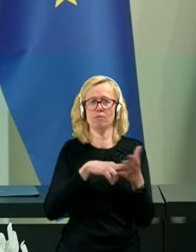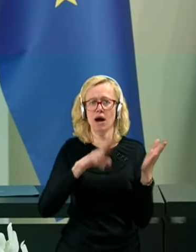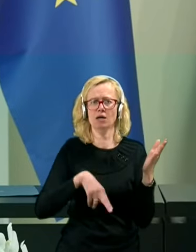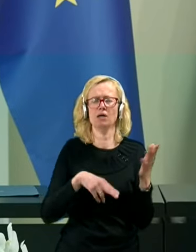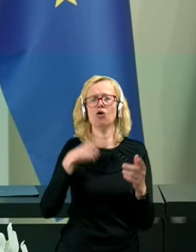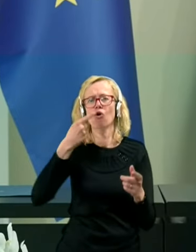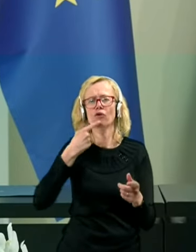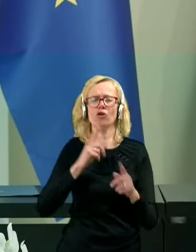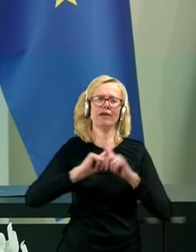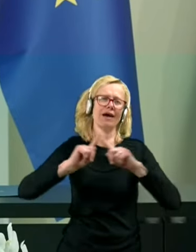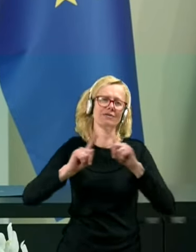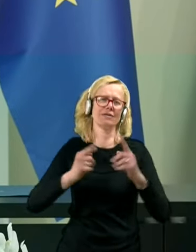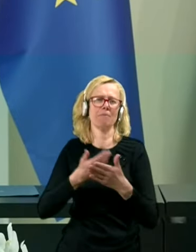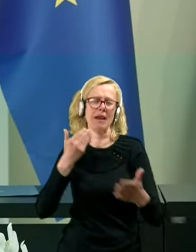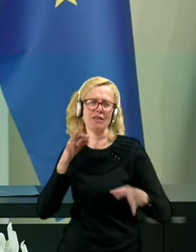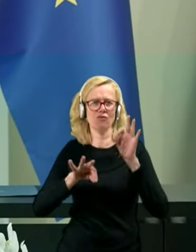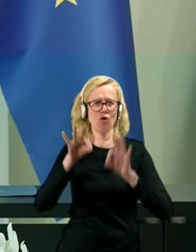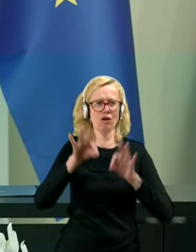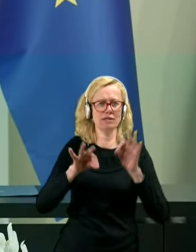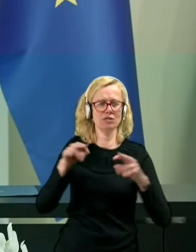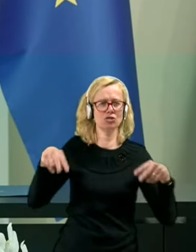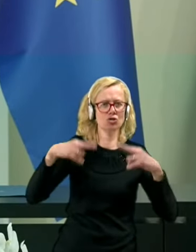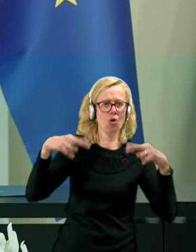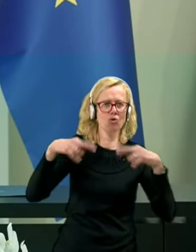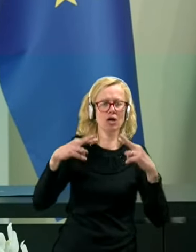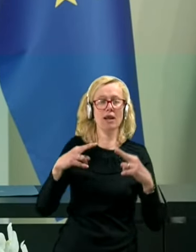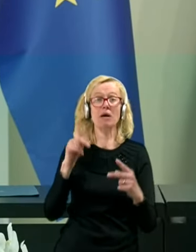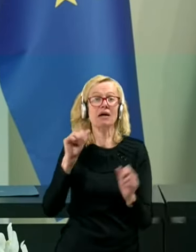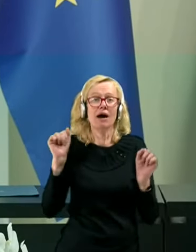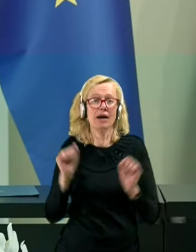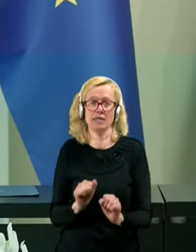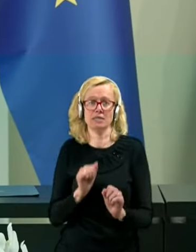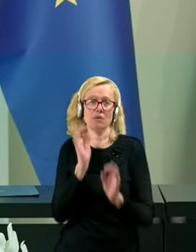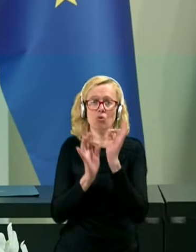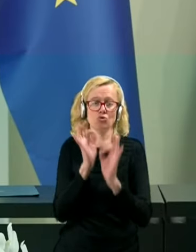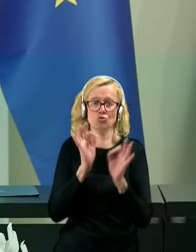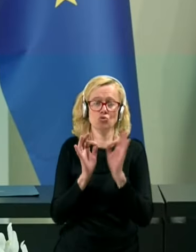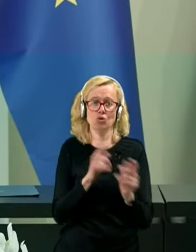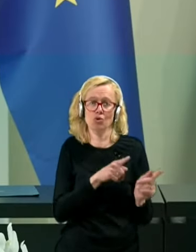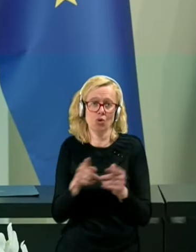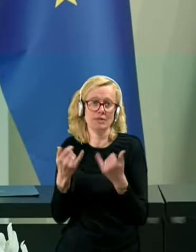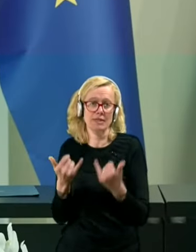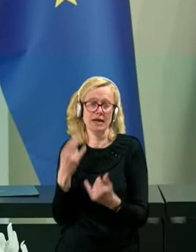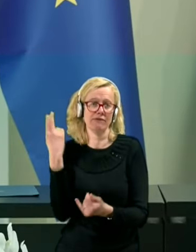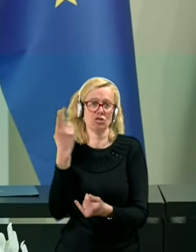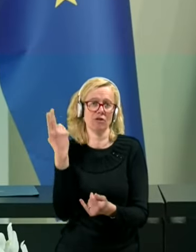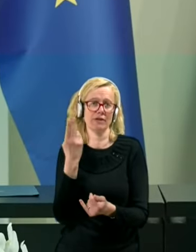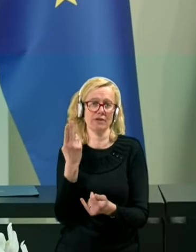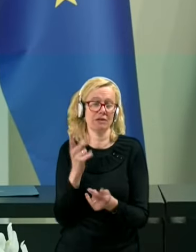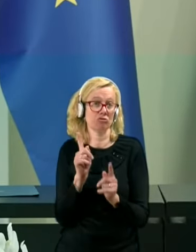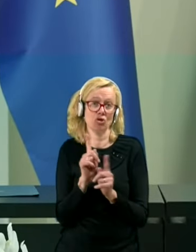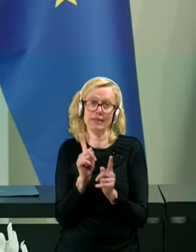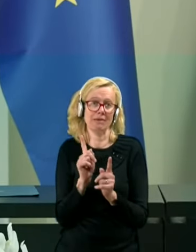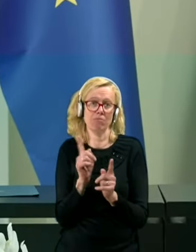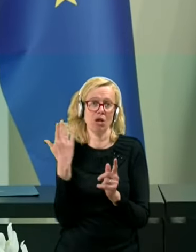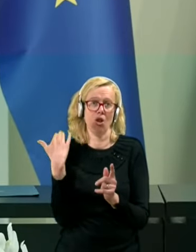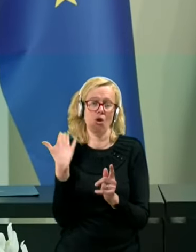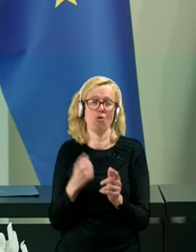soočenjih, resnega poskusa v to smer pa doslej v Sloveniji ni bilo.